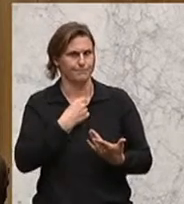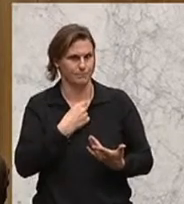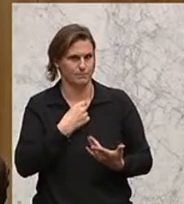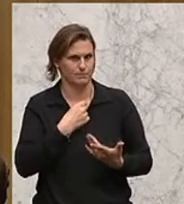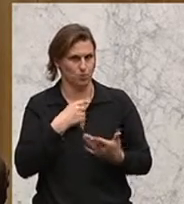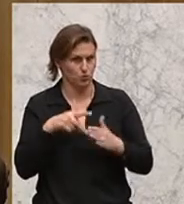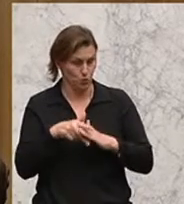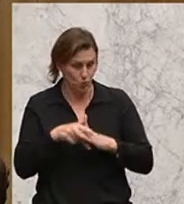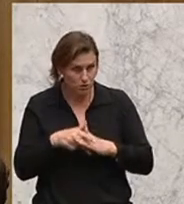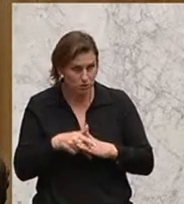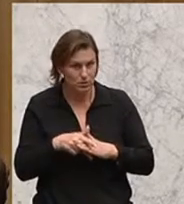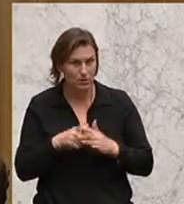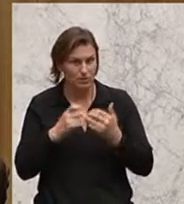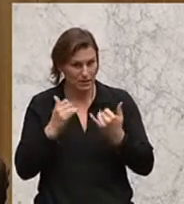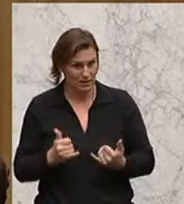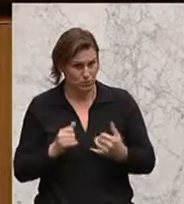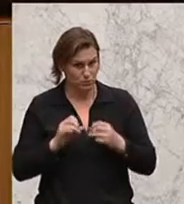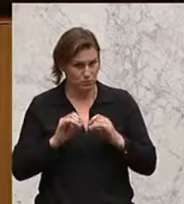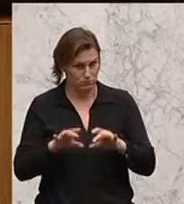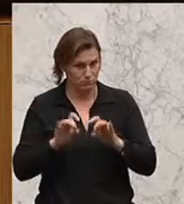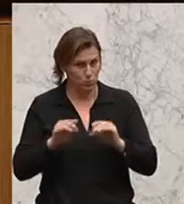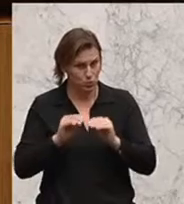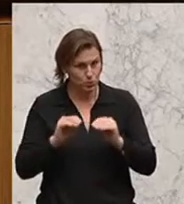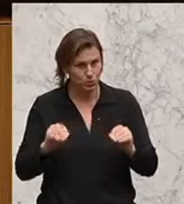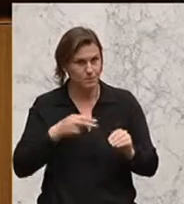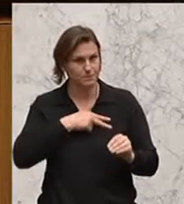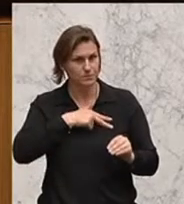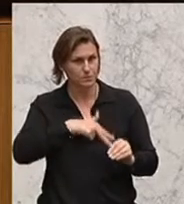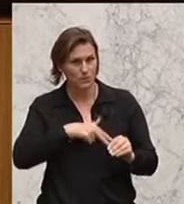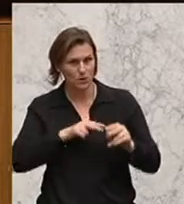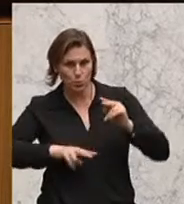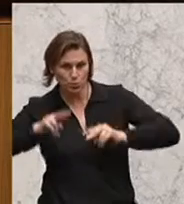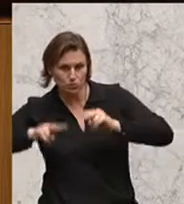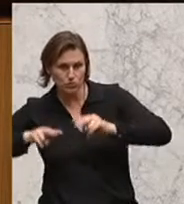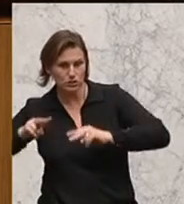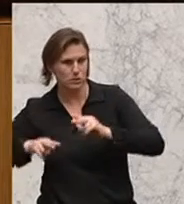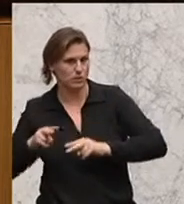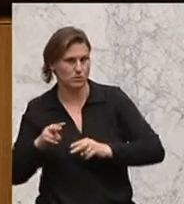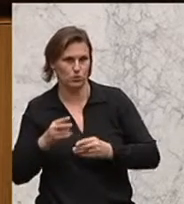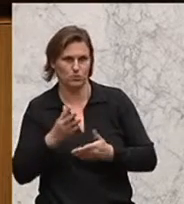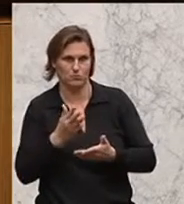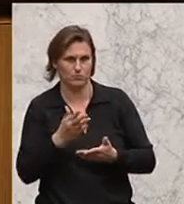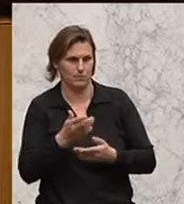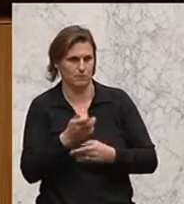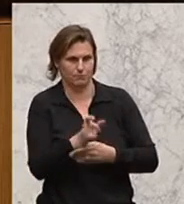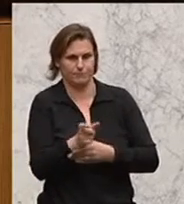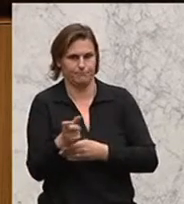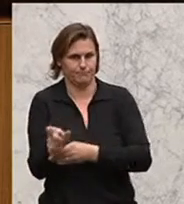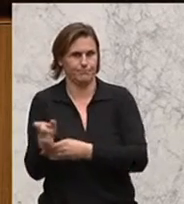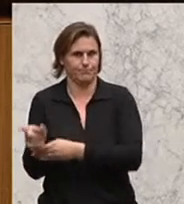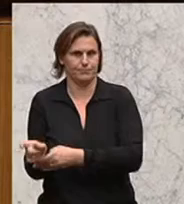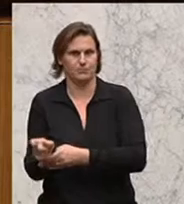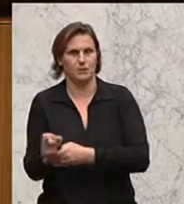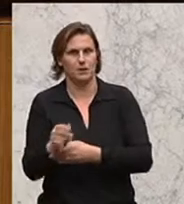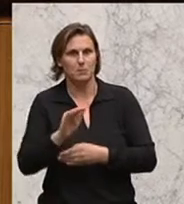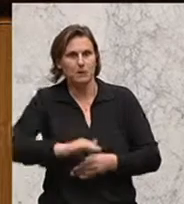dass durch diesen Unterricht, den wir hier machen, die sozialen Unterschiede zementiert werden. Weil was passiert, wenn ein Kind,